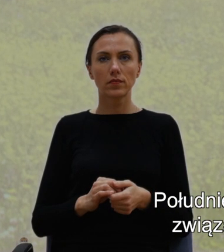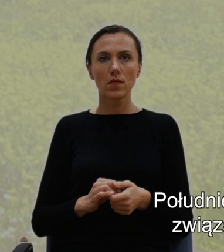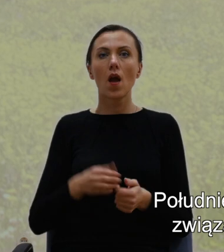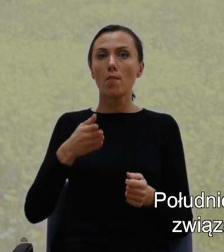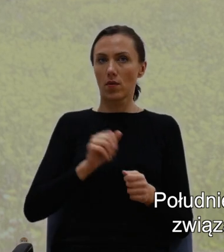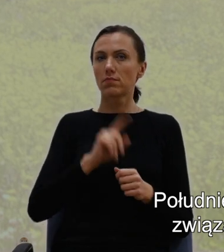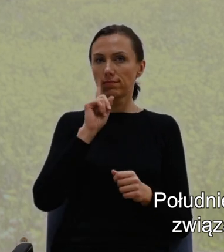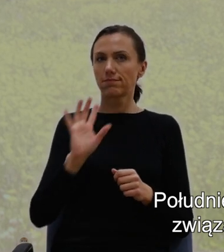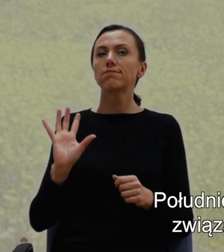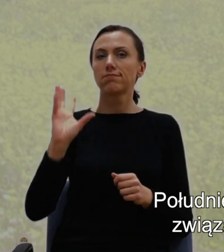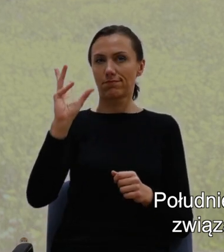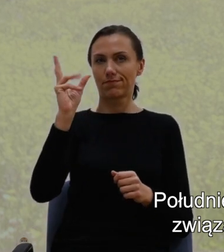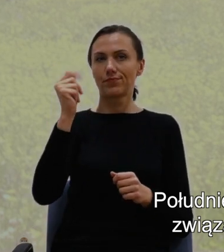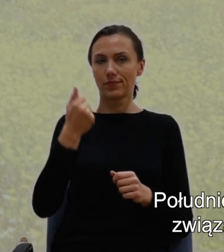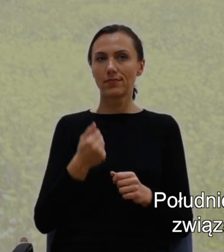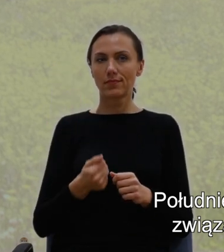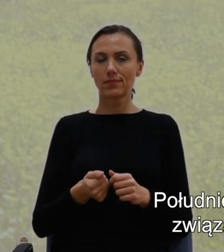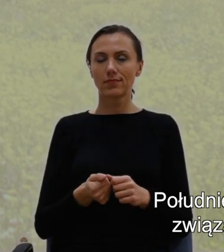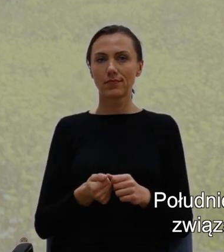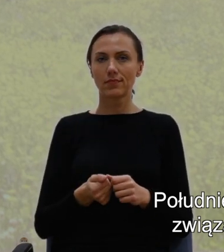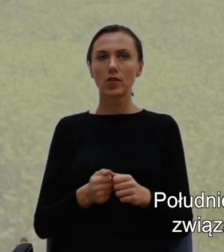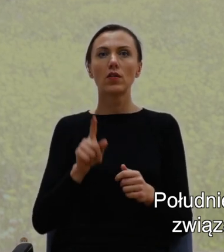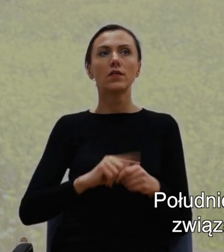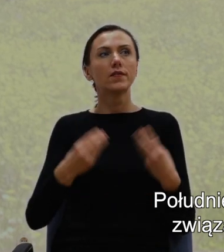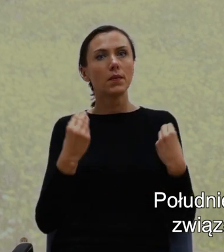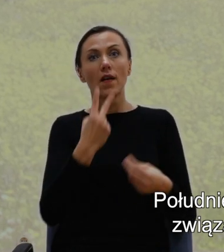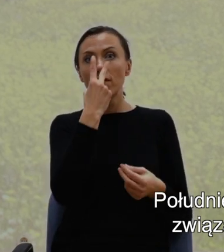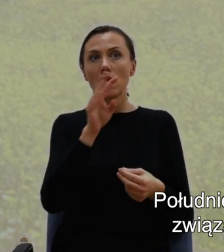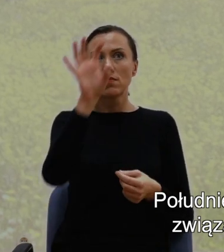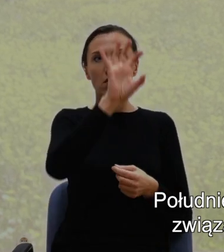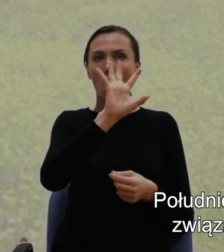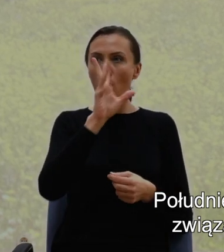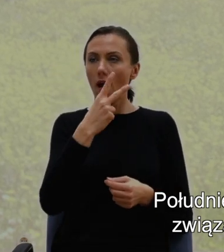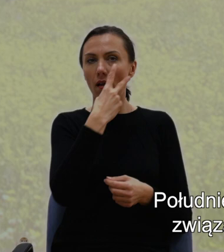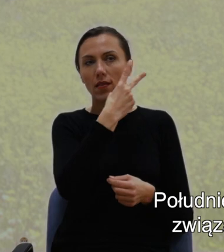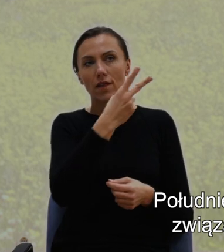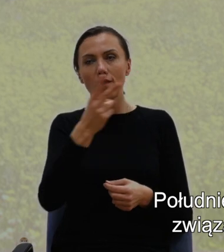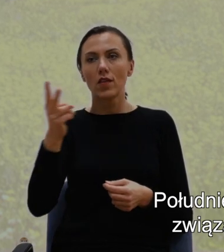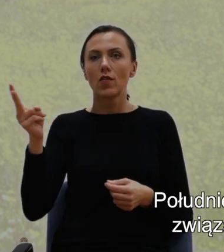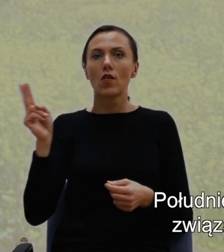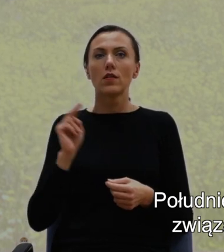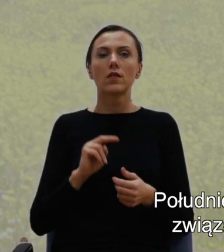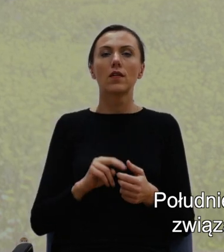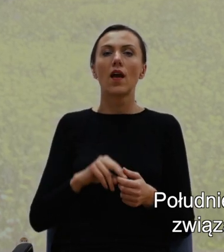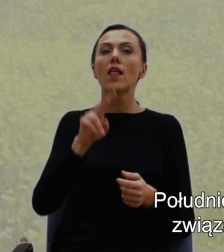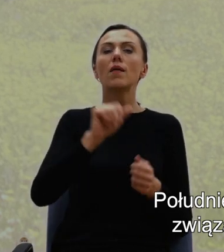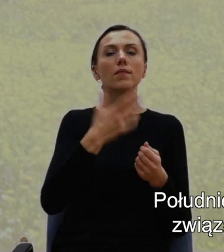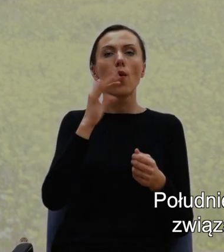Są to wspaniałe widoki związane z Virginią, tutaj